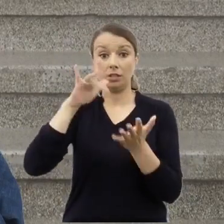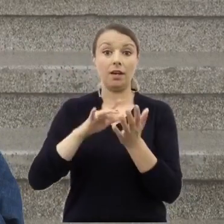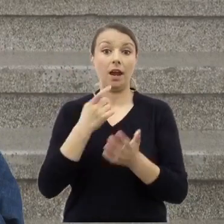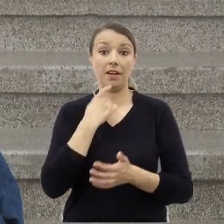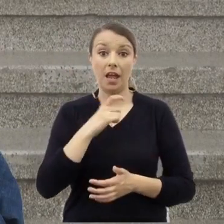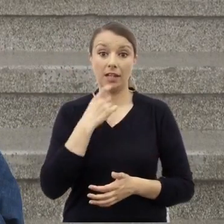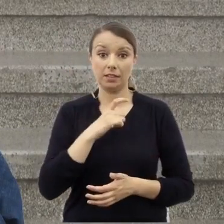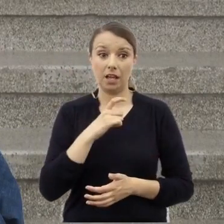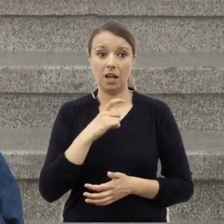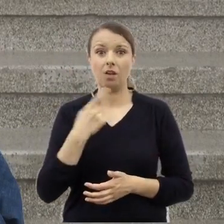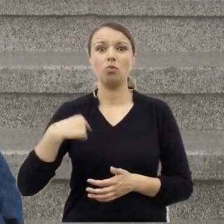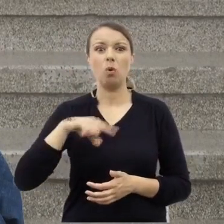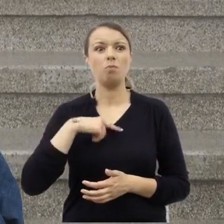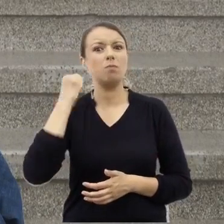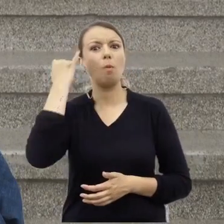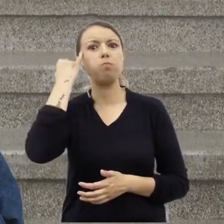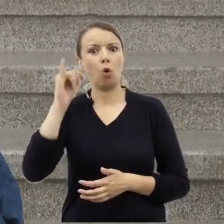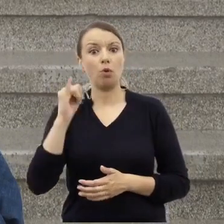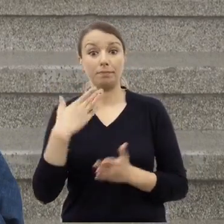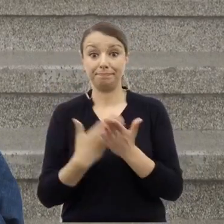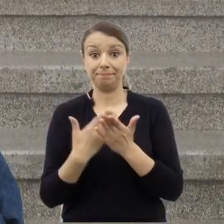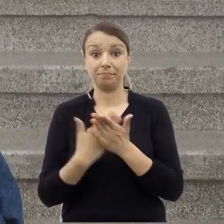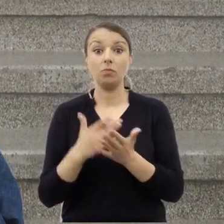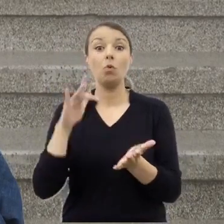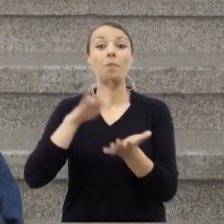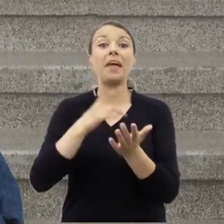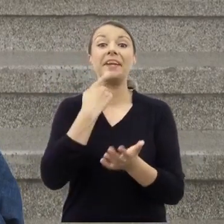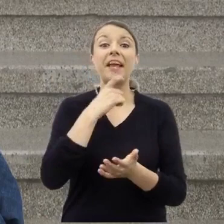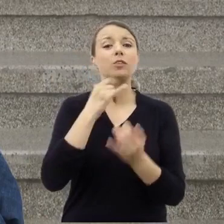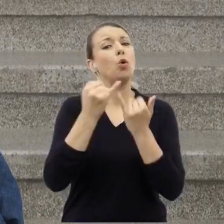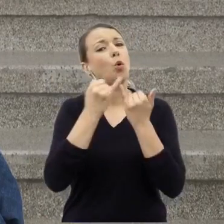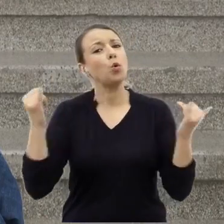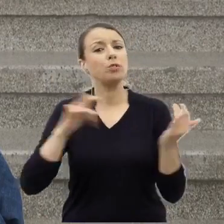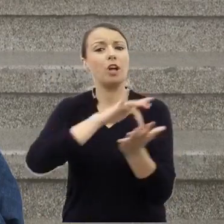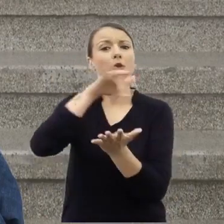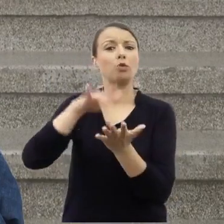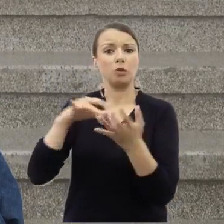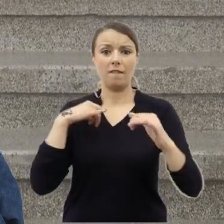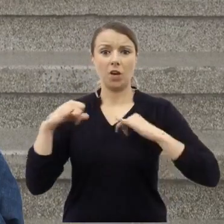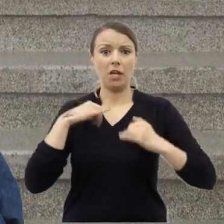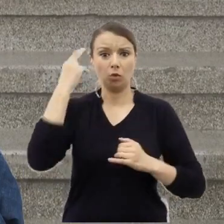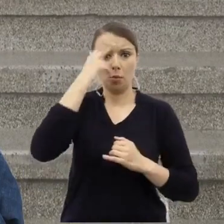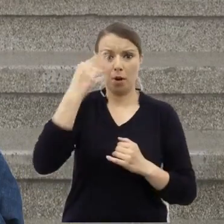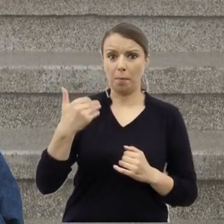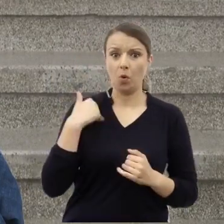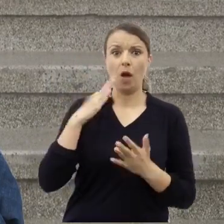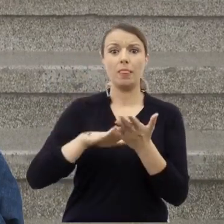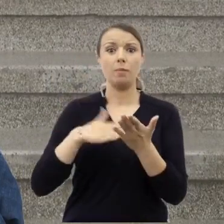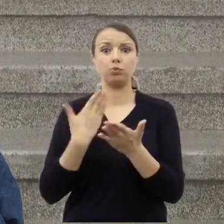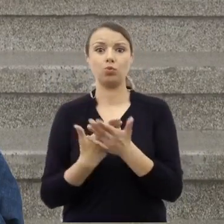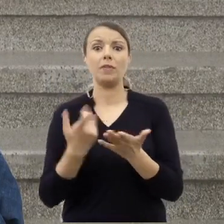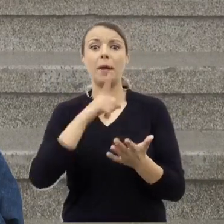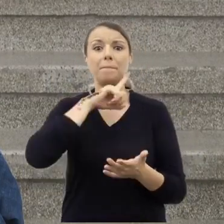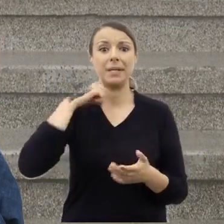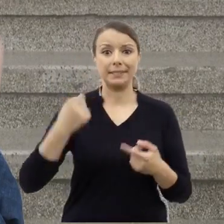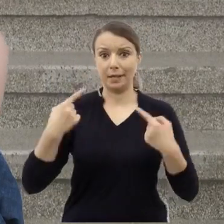bardzo błędne. W Kielcach były różne ośrodki tej władzy. Na przykład Milicja Obywatelska